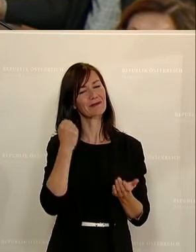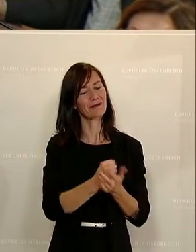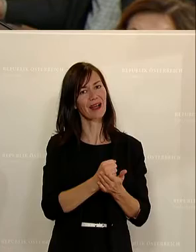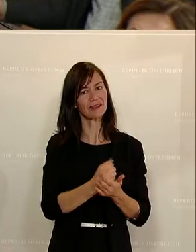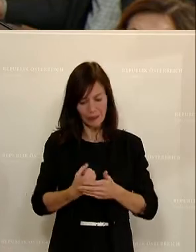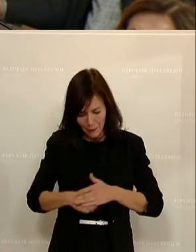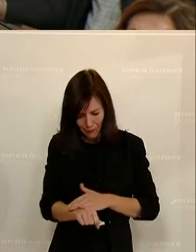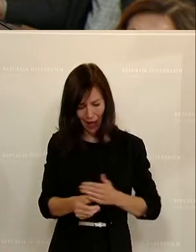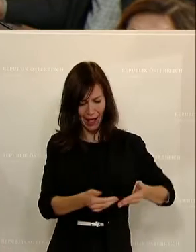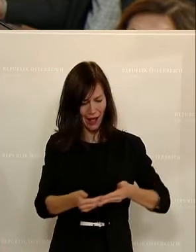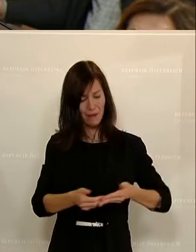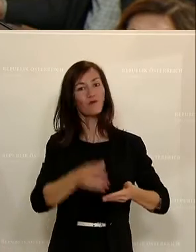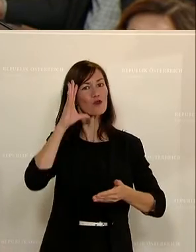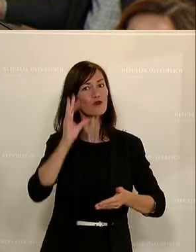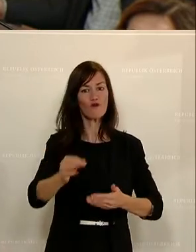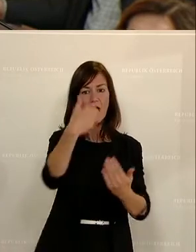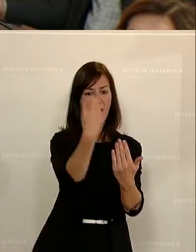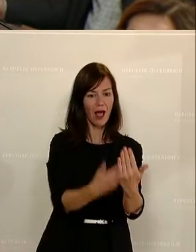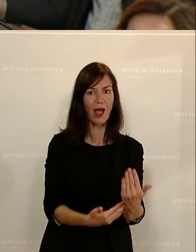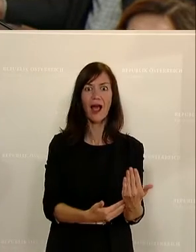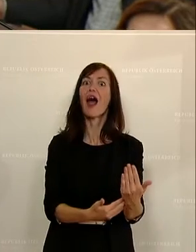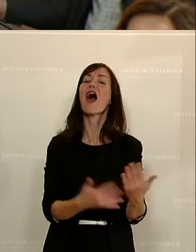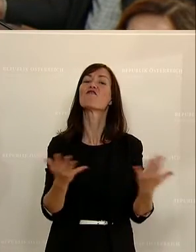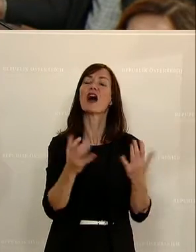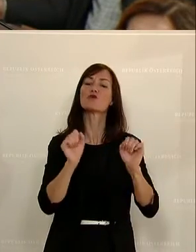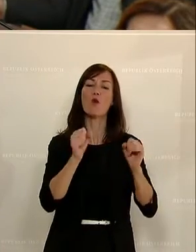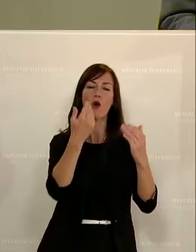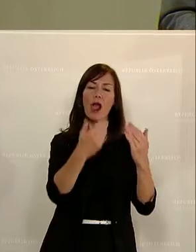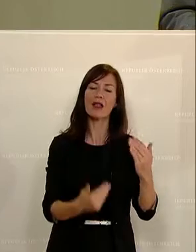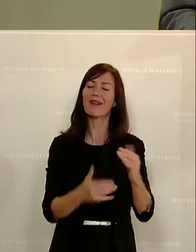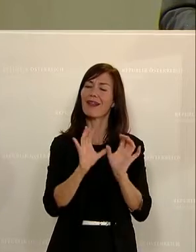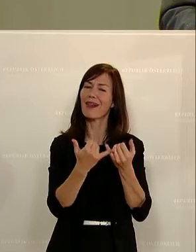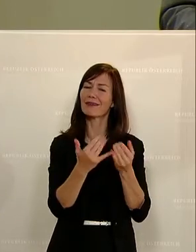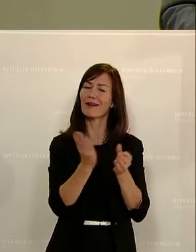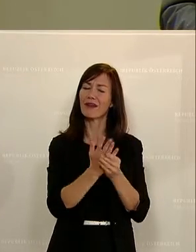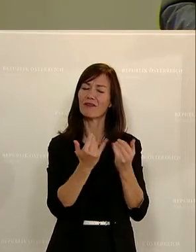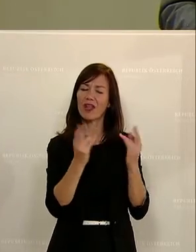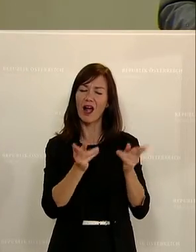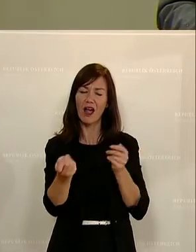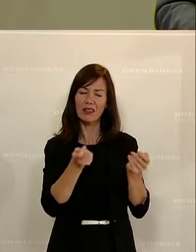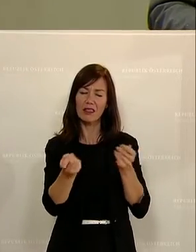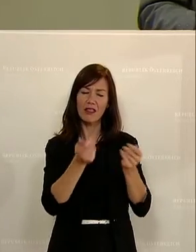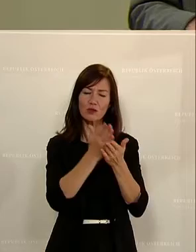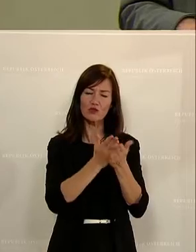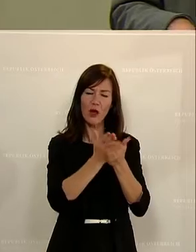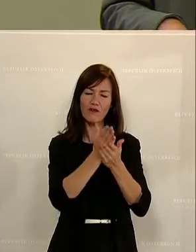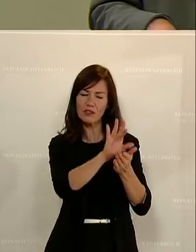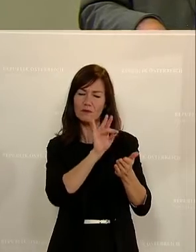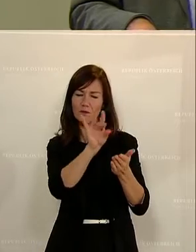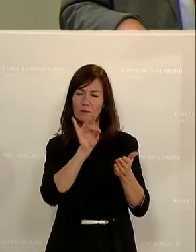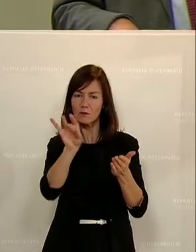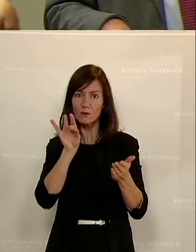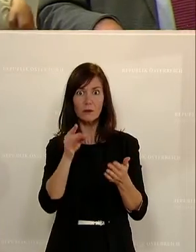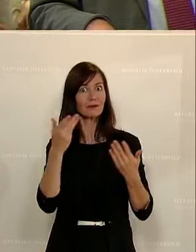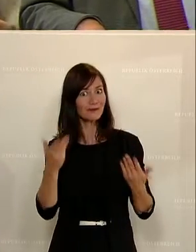angeboten, welche Möglichkeiten gibt es jetzt auf Elternkarenz, wie viel bekommt man auch, wie kann man die Services entsprechend nutzen. Das ist eine